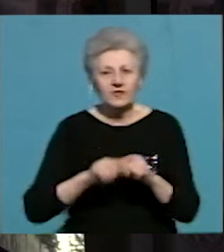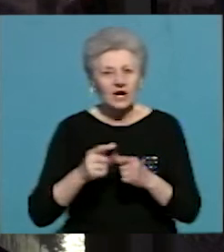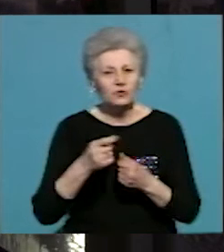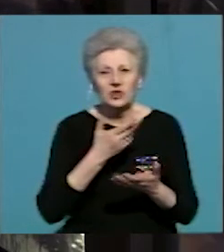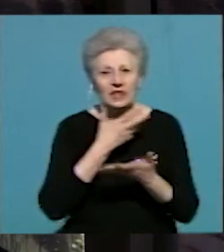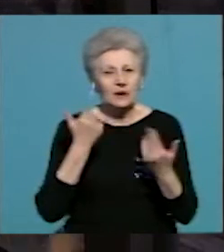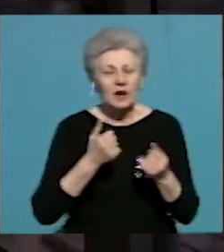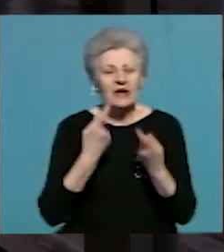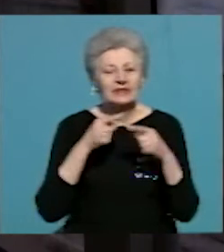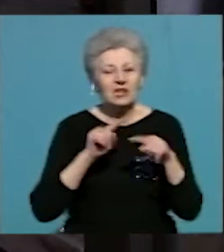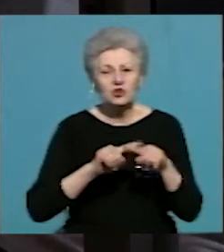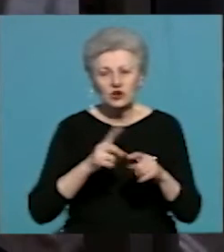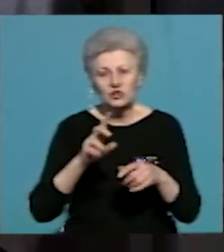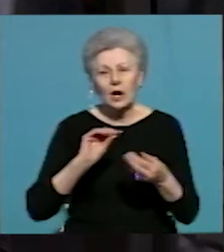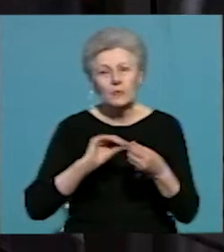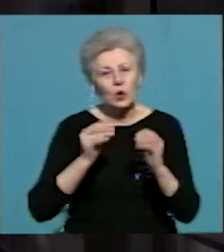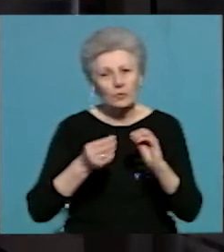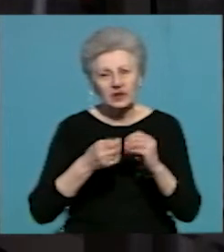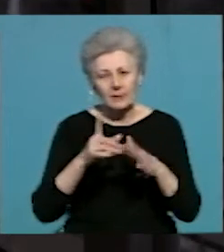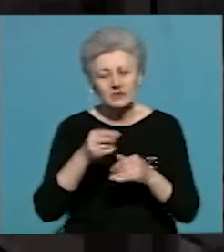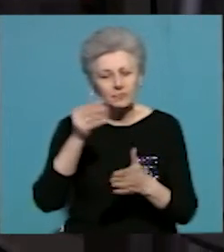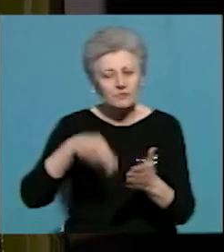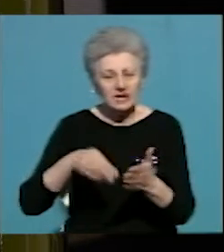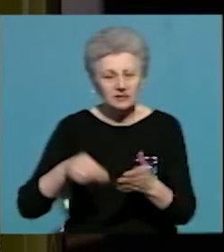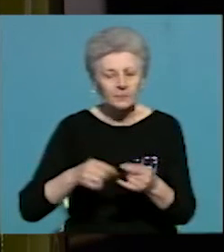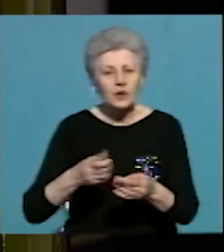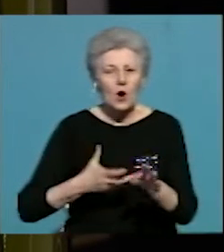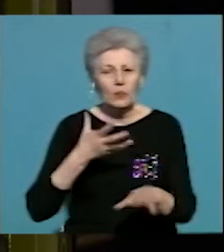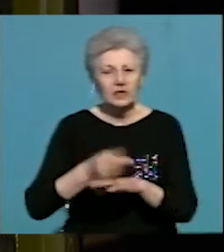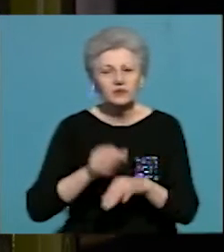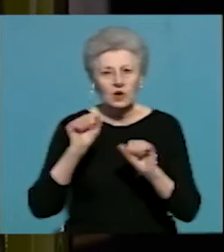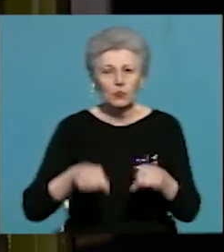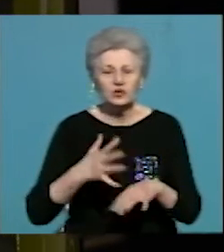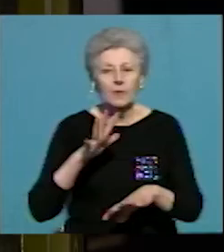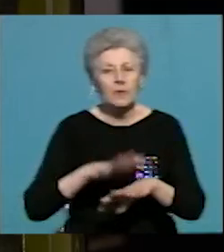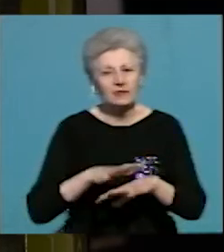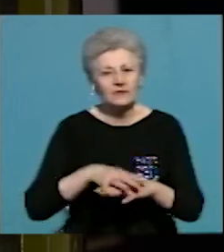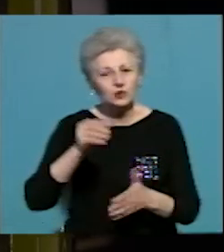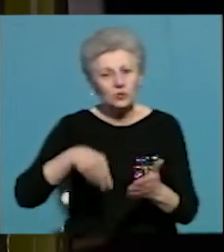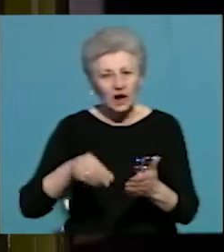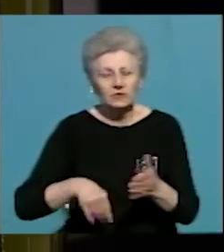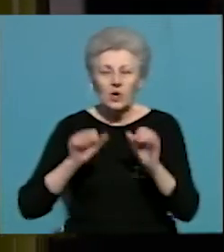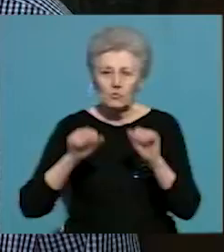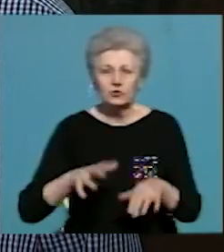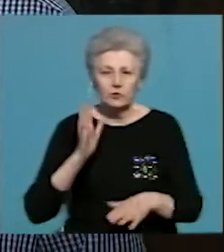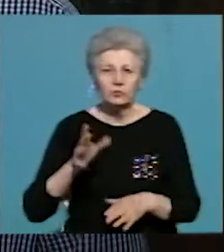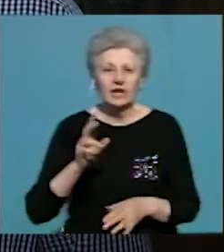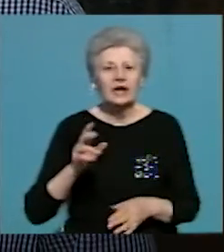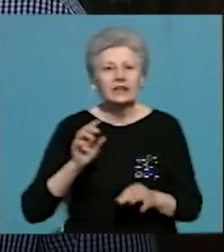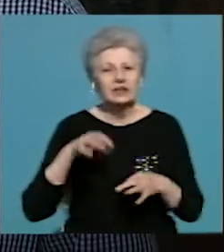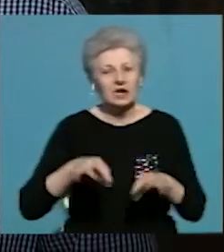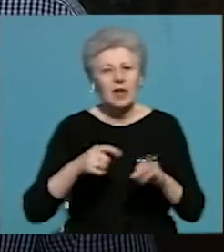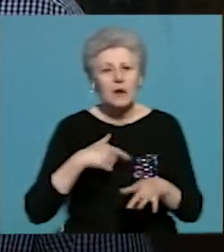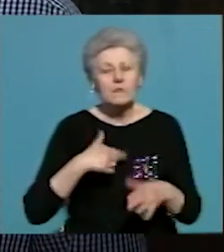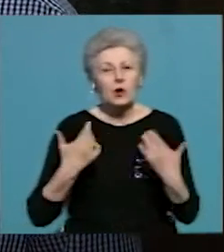технічних проблем з пристроями. Оплачувати проїзд можна безконтактною банківською карткою, згодом можна буде транспортною. Вітаємося,